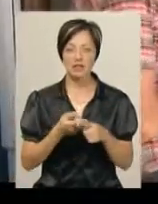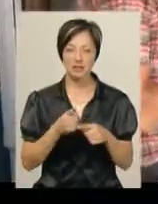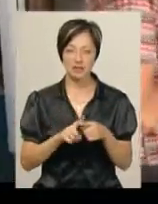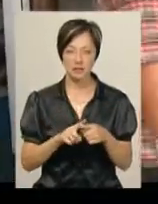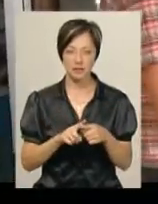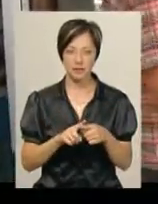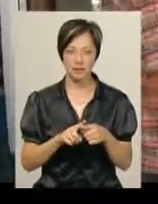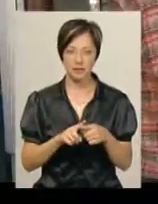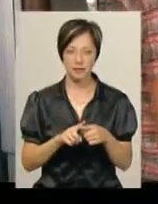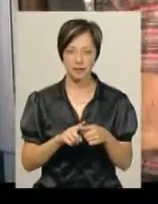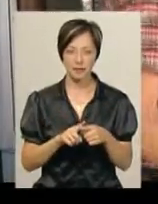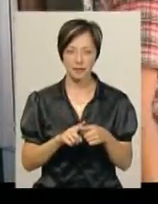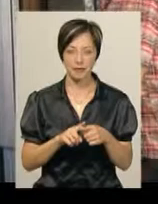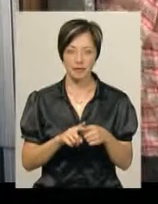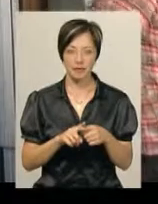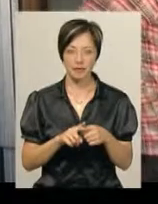висновлення.